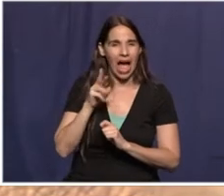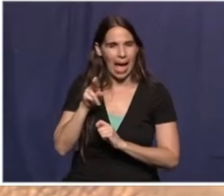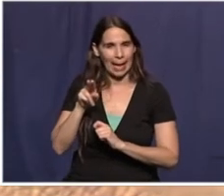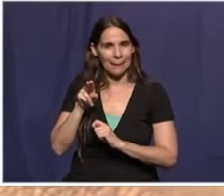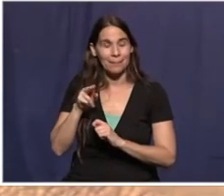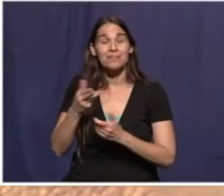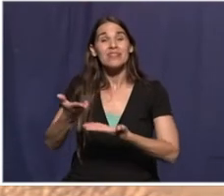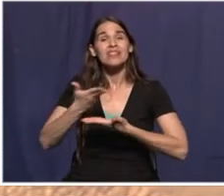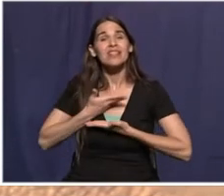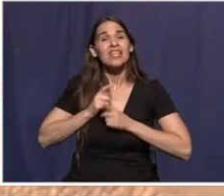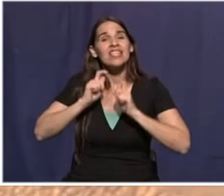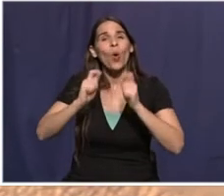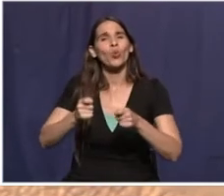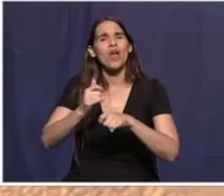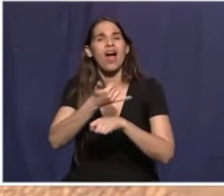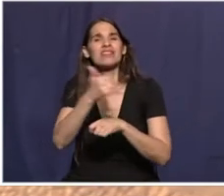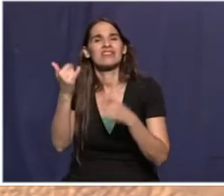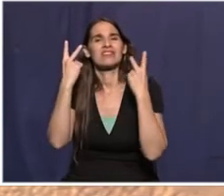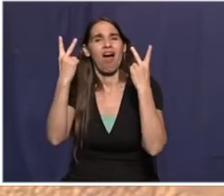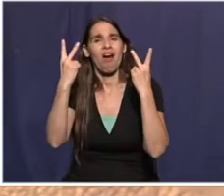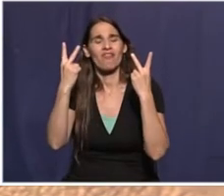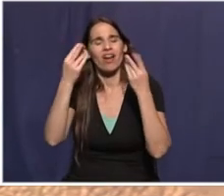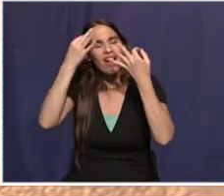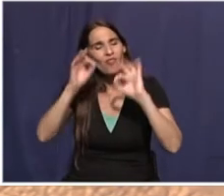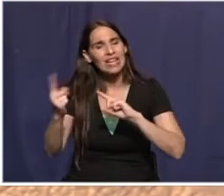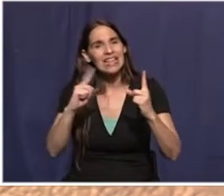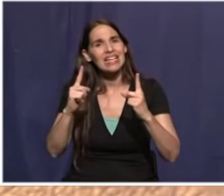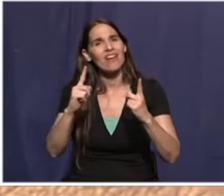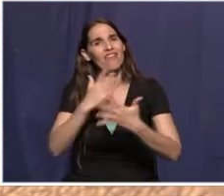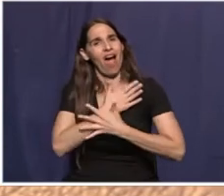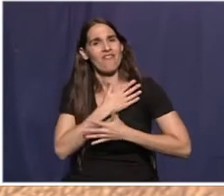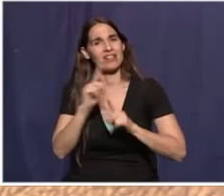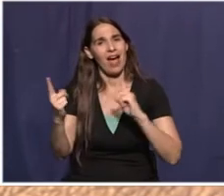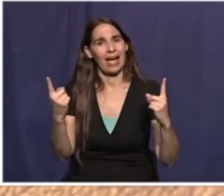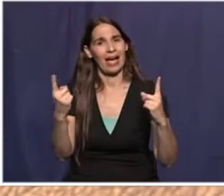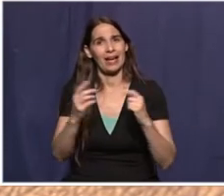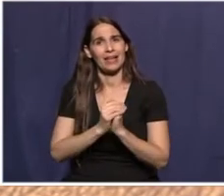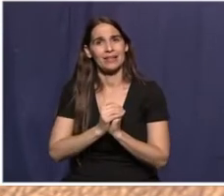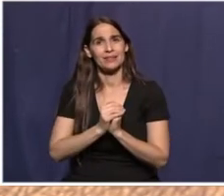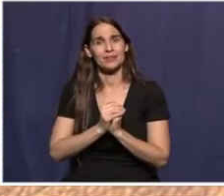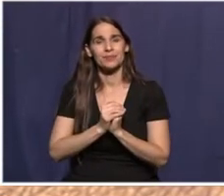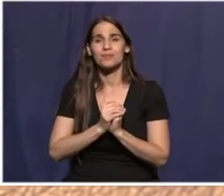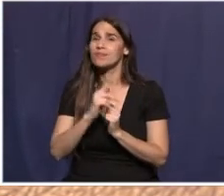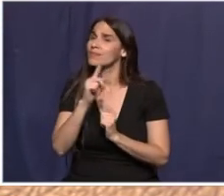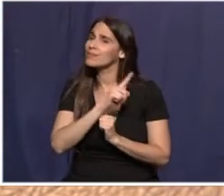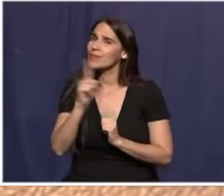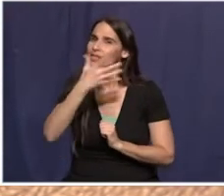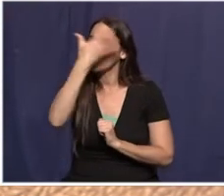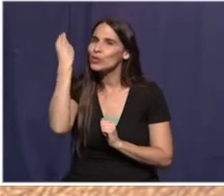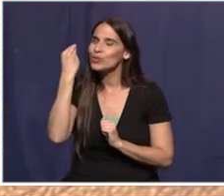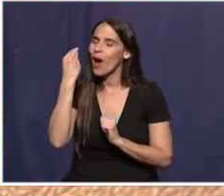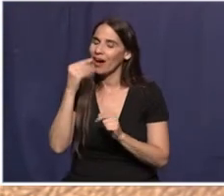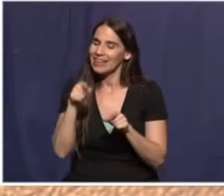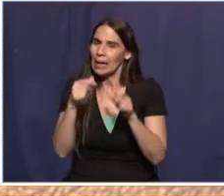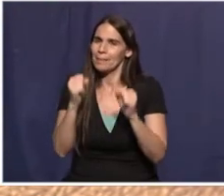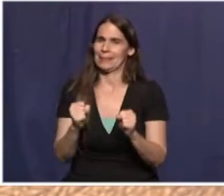מזהב. ירושה כבוד הדדי ואהבת האחר. לרוות האחד את השני. אסור לנו לשכוח את הכאבים